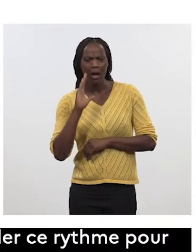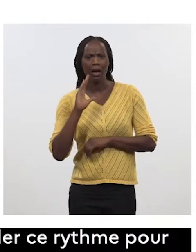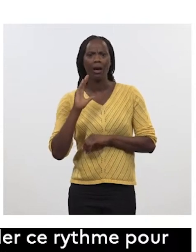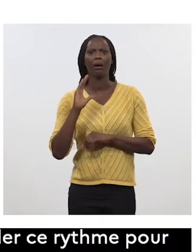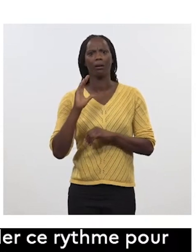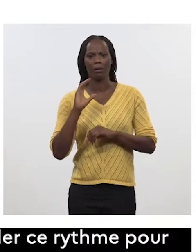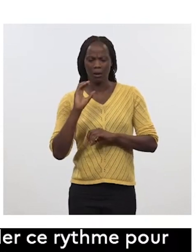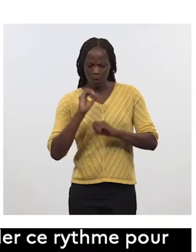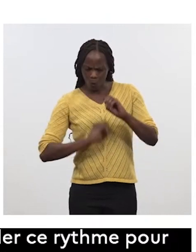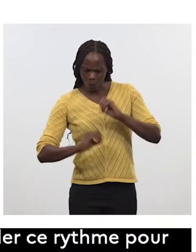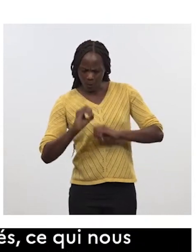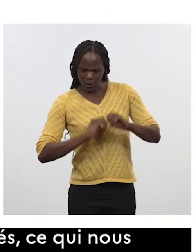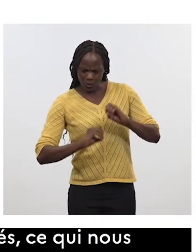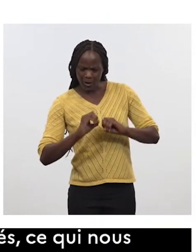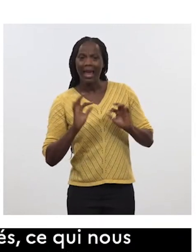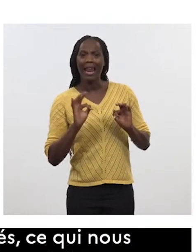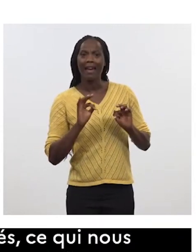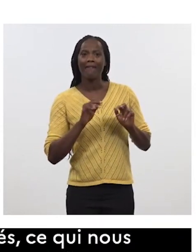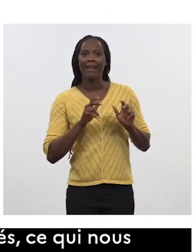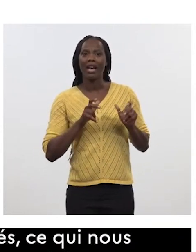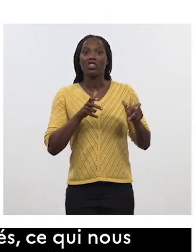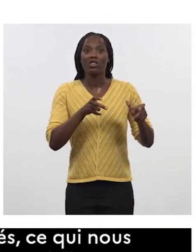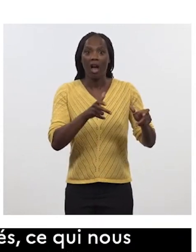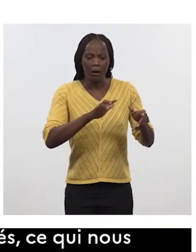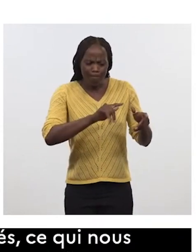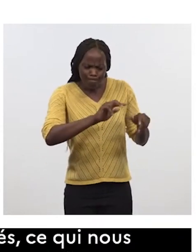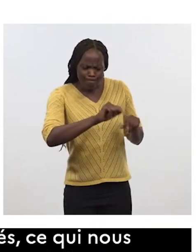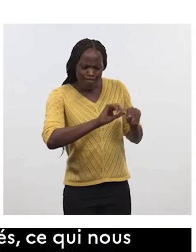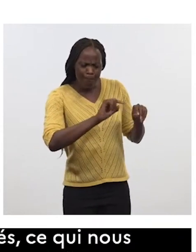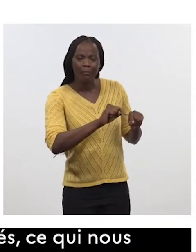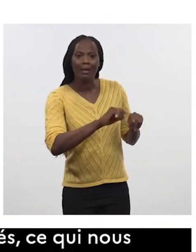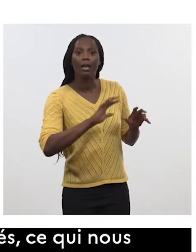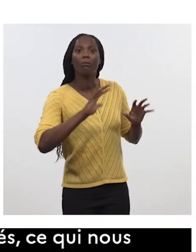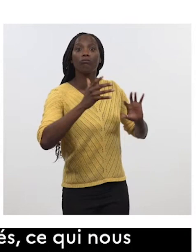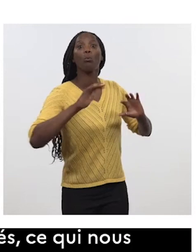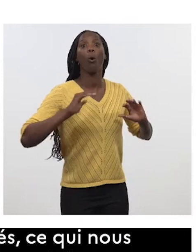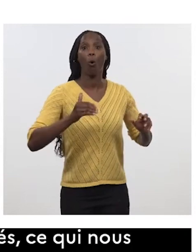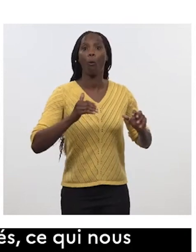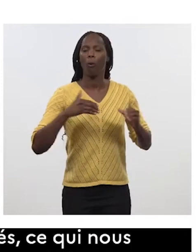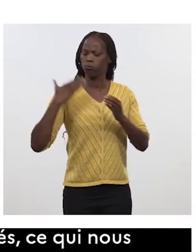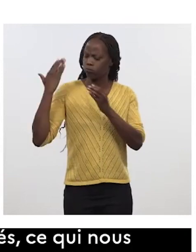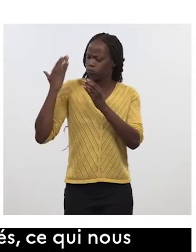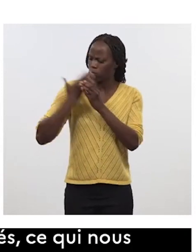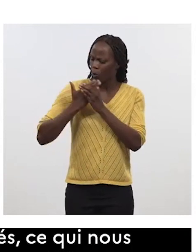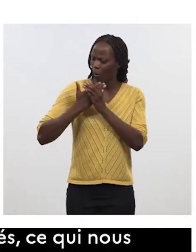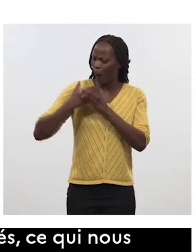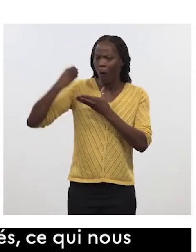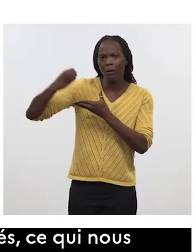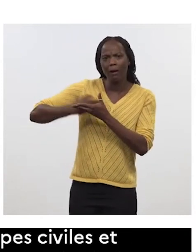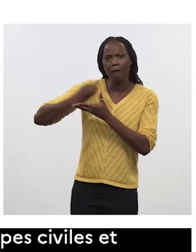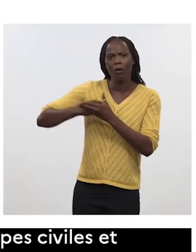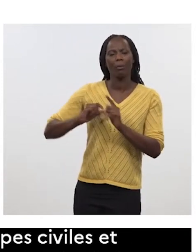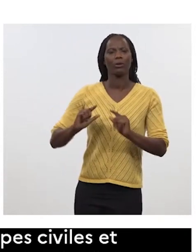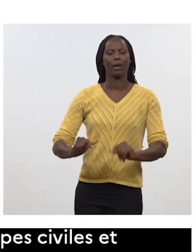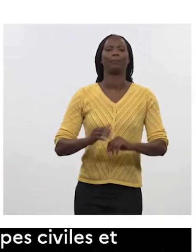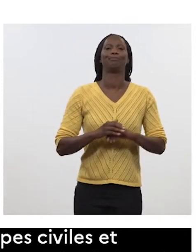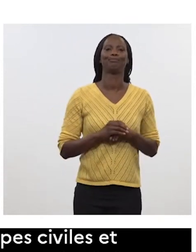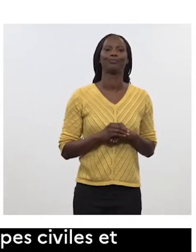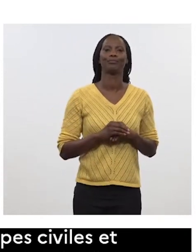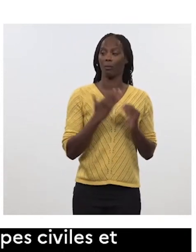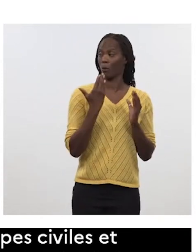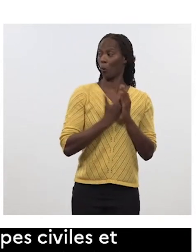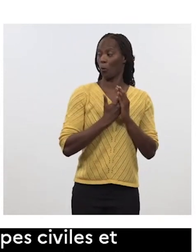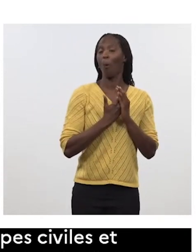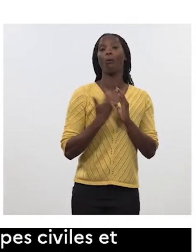être notre futur char a largement été précisé et documenté. C'est le sens des documents qui viennent d'être